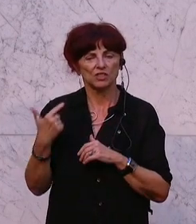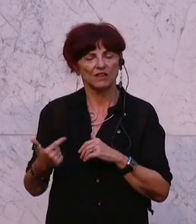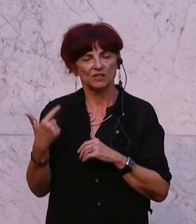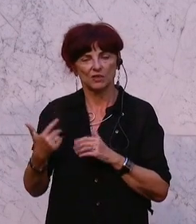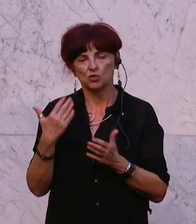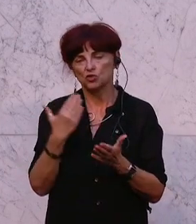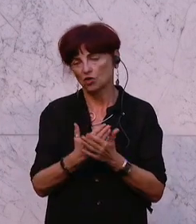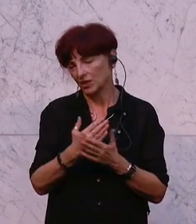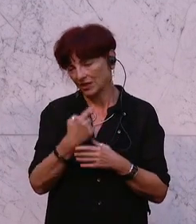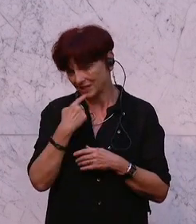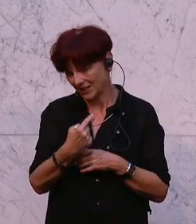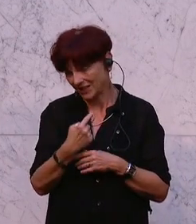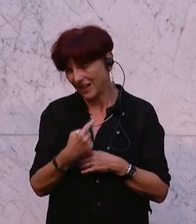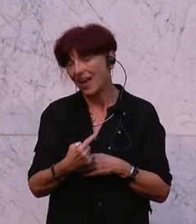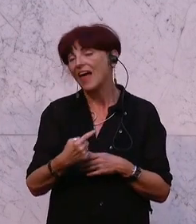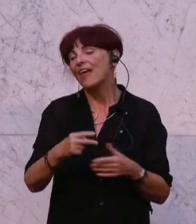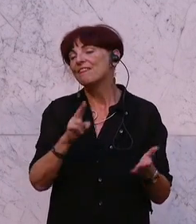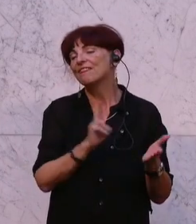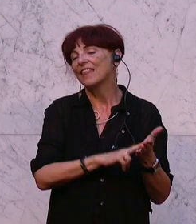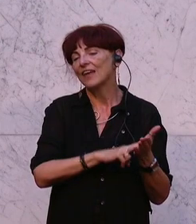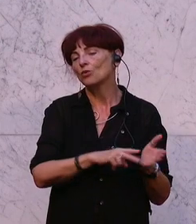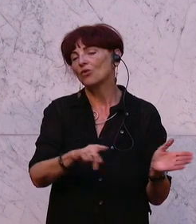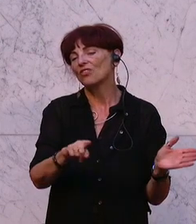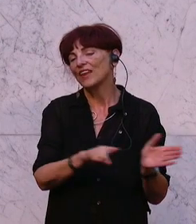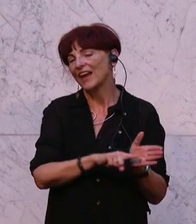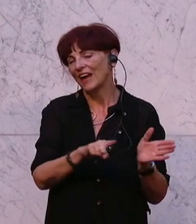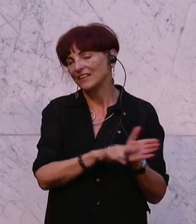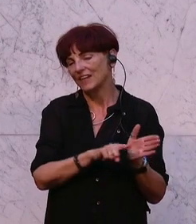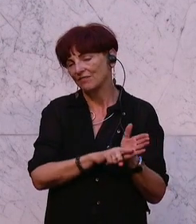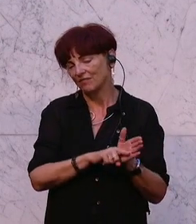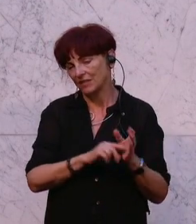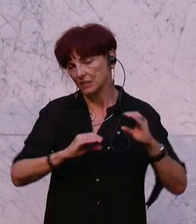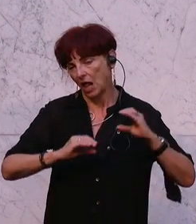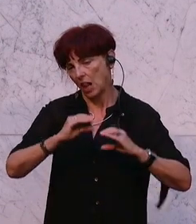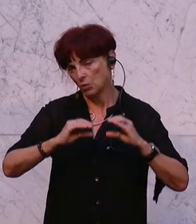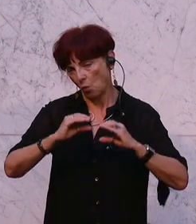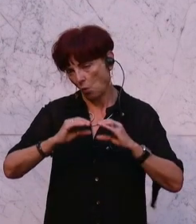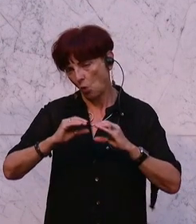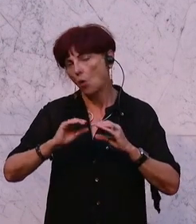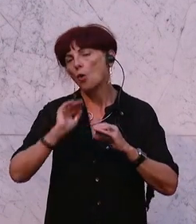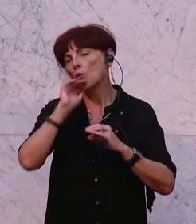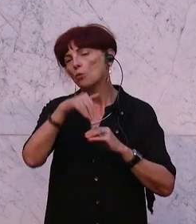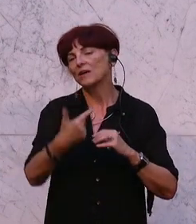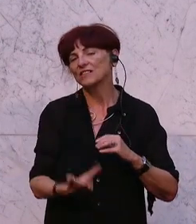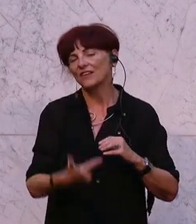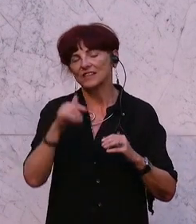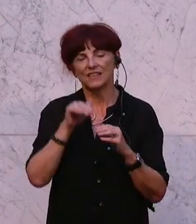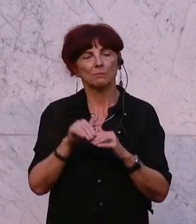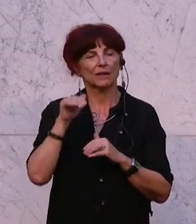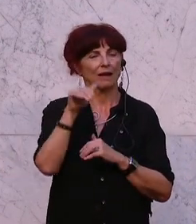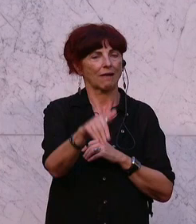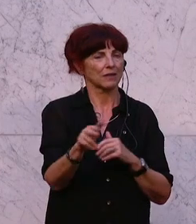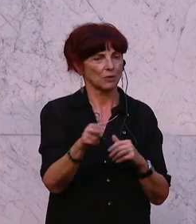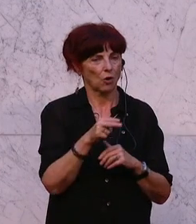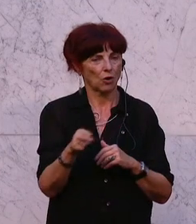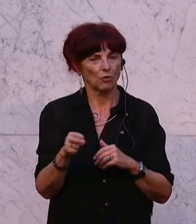Nettofinanzierungssaldo von über 20 Milliarden Euro hat. Bei Einnahmen oder Einzahlungen